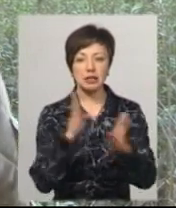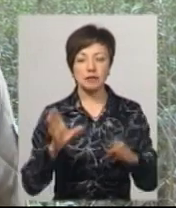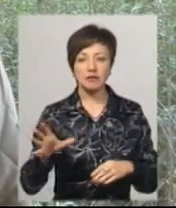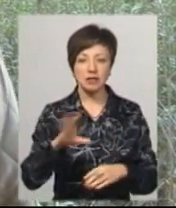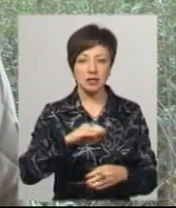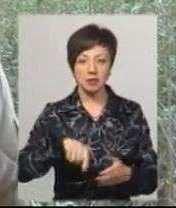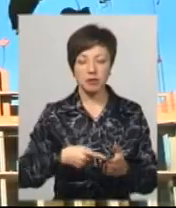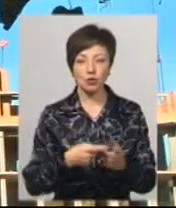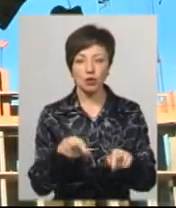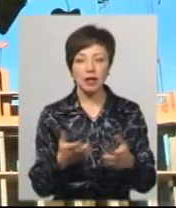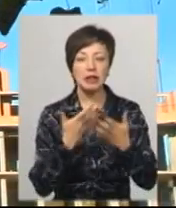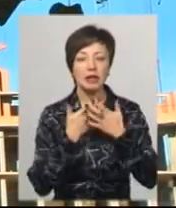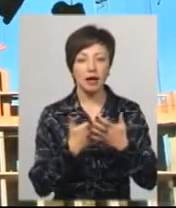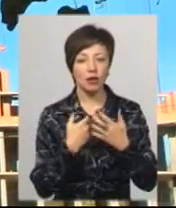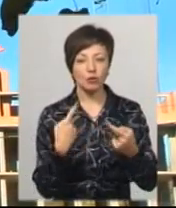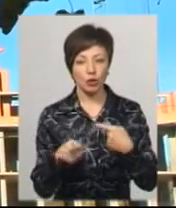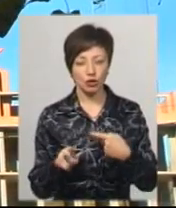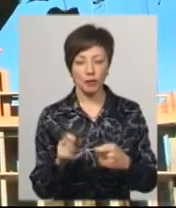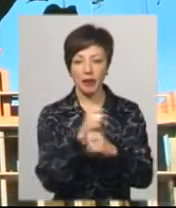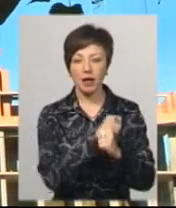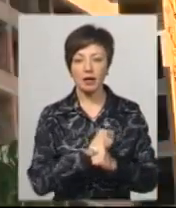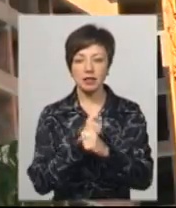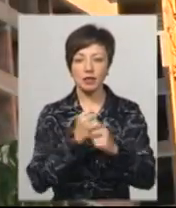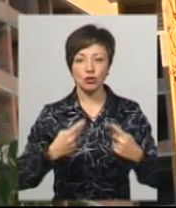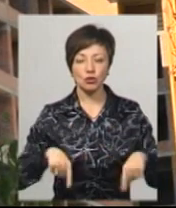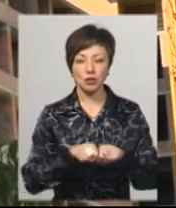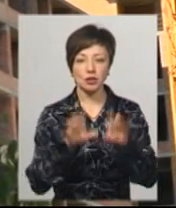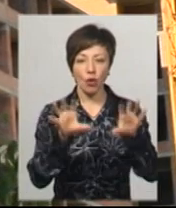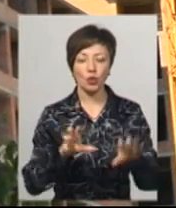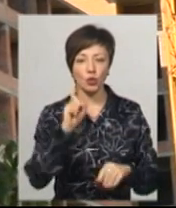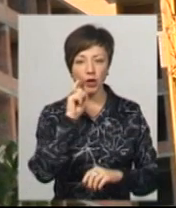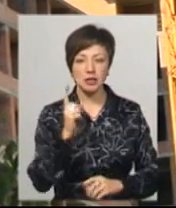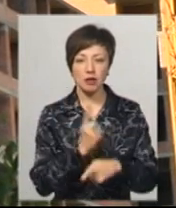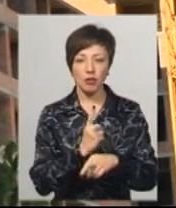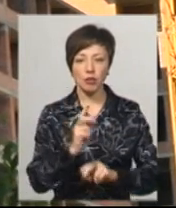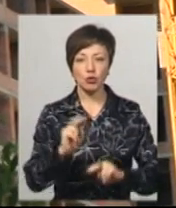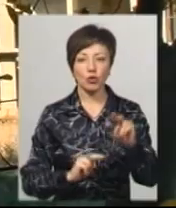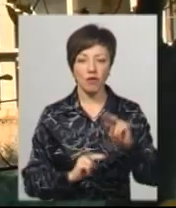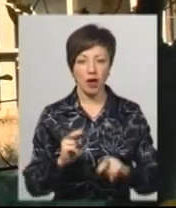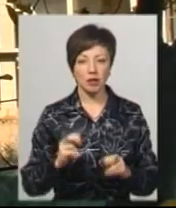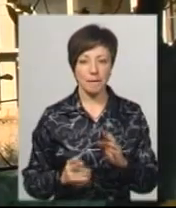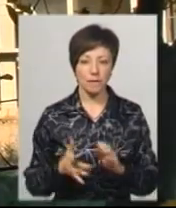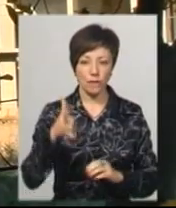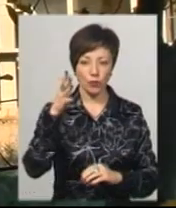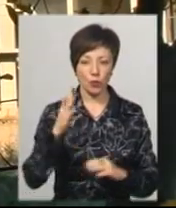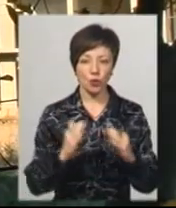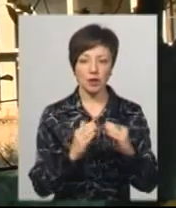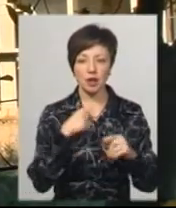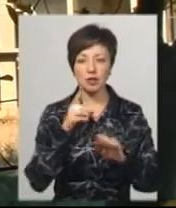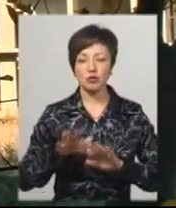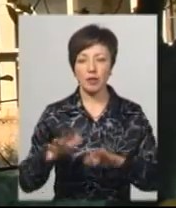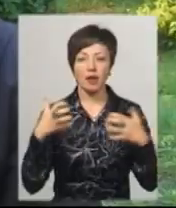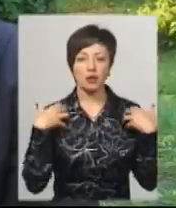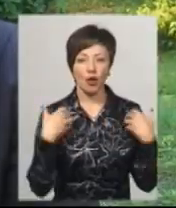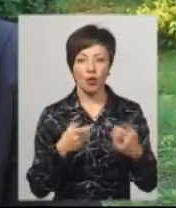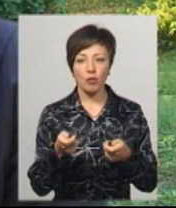дихалось по-іншому. В рекреаційній зоні за законом України заборонено будувати багатоповерхові будинки, каже заступниця начальника управління